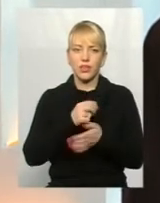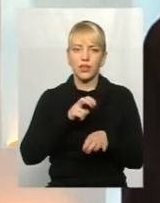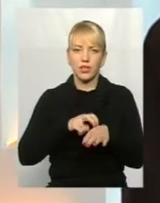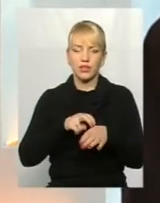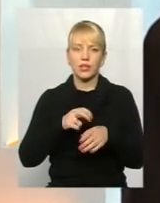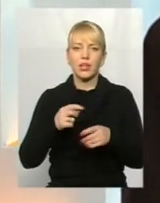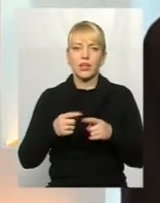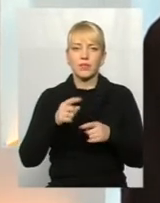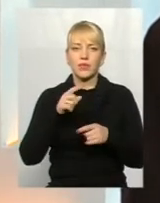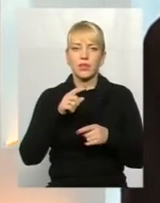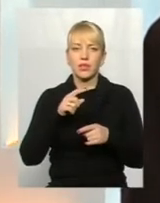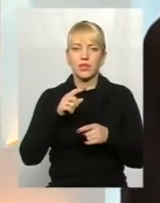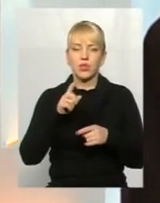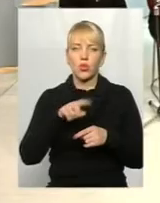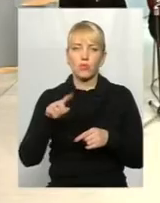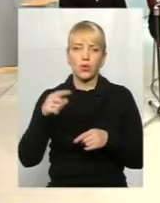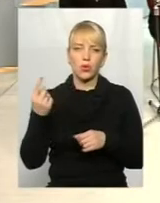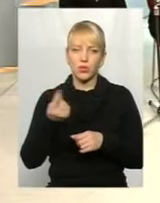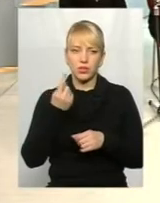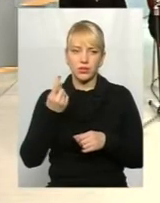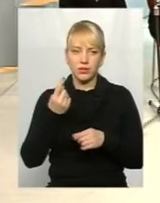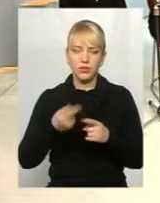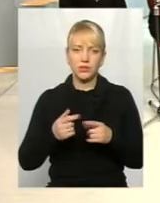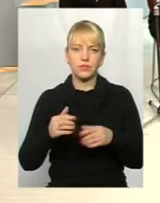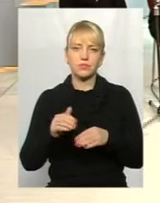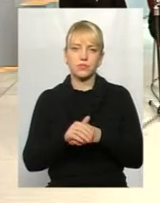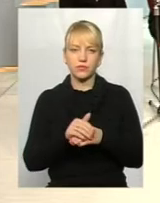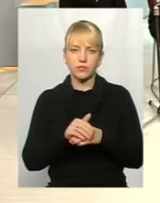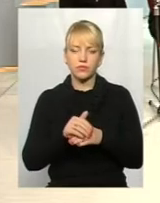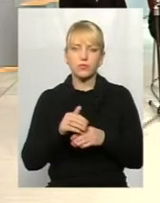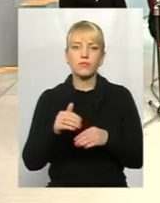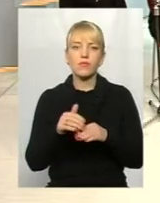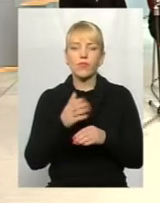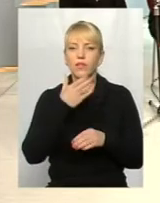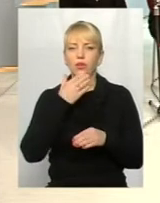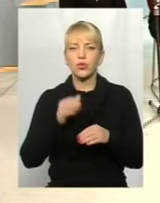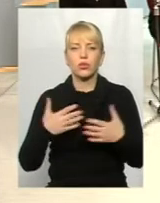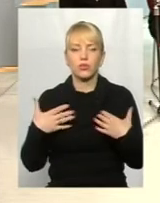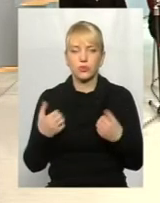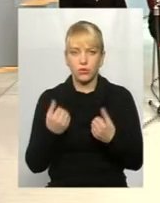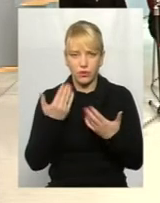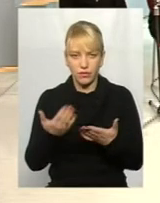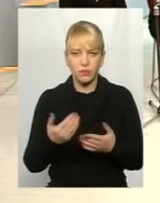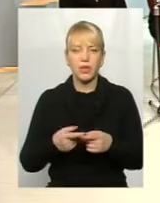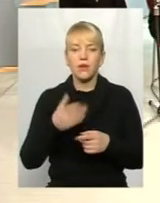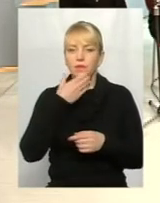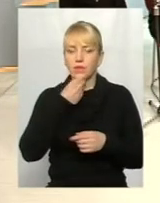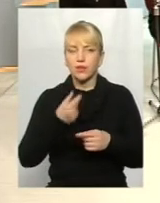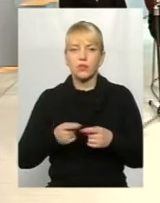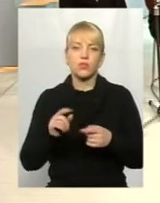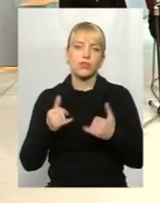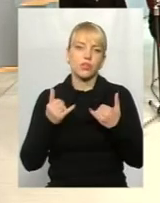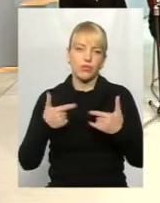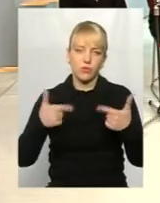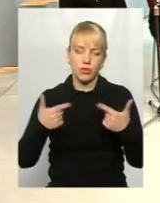допомоги номер 1. Доброго здоров'я, шановні гості. І, власне, пане Борисе, прошу вас